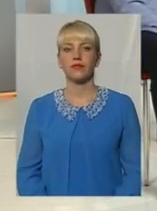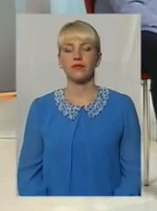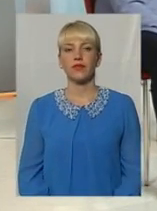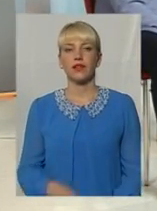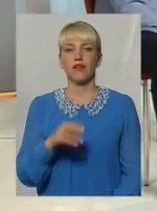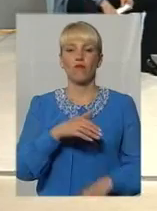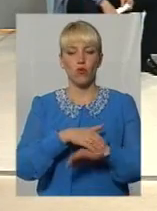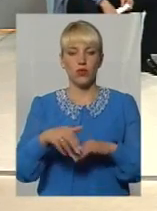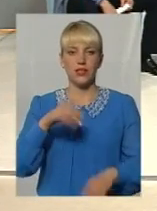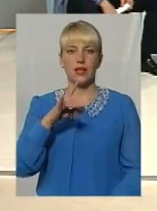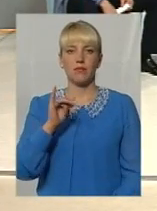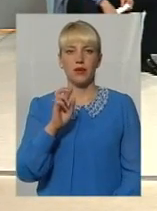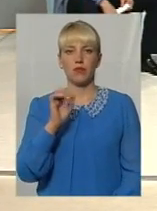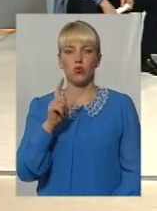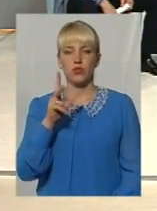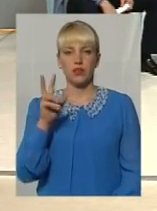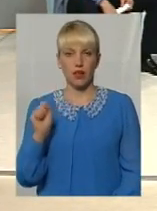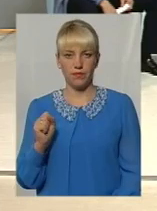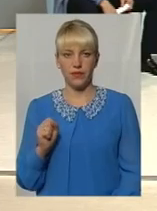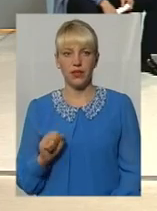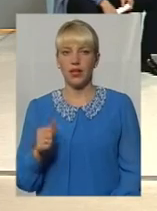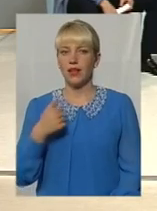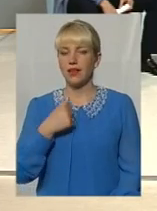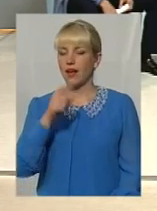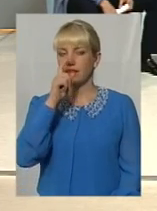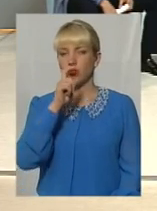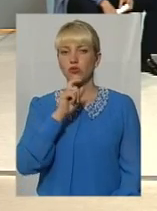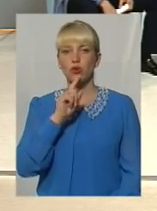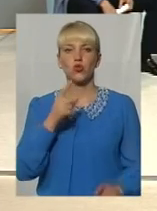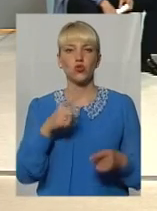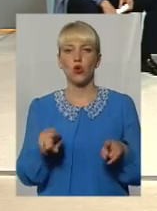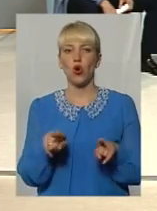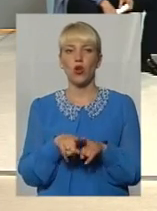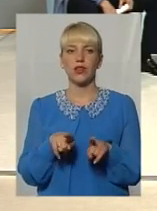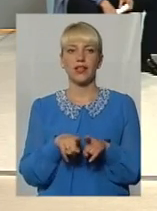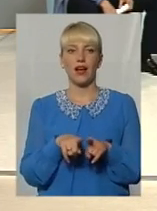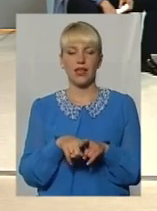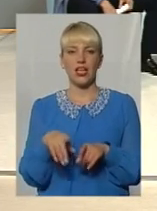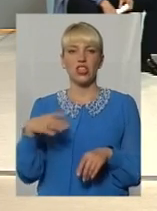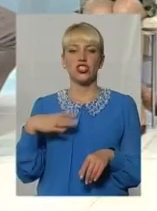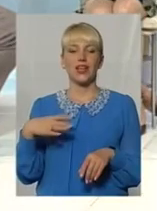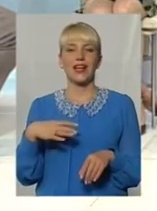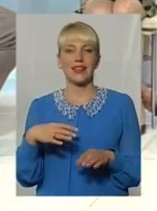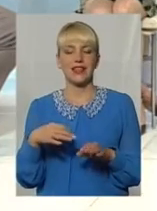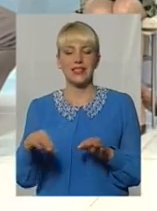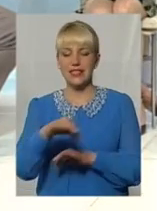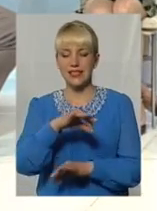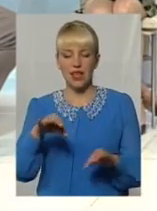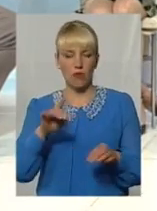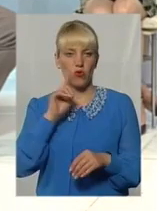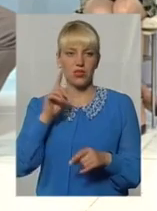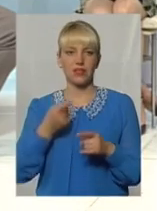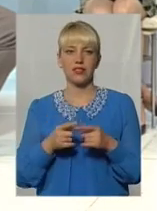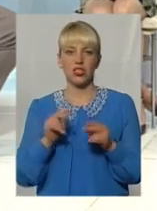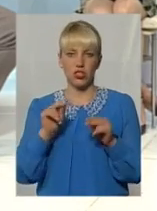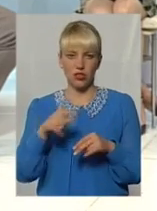Пригузько. Ну, дивіться, я не розумію, чого так чекати схему озеленення, тому що, відверто кажучи,